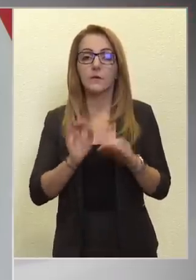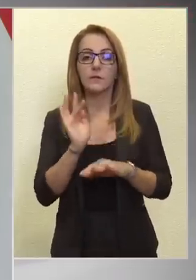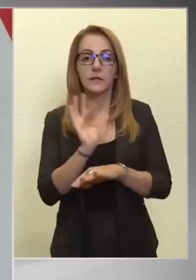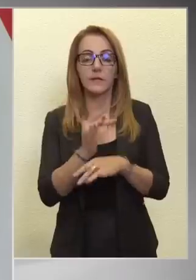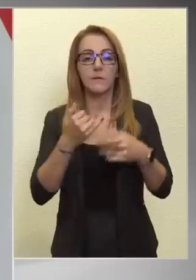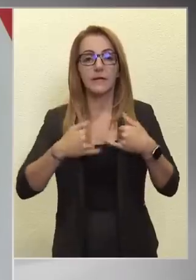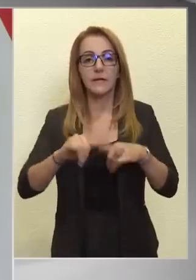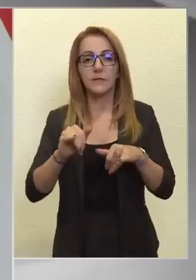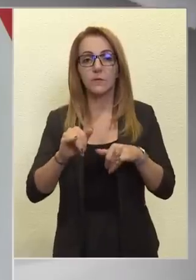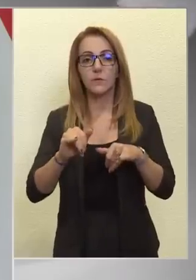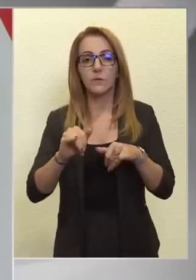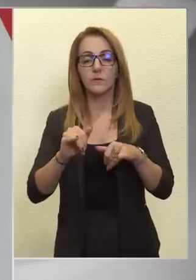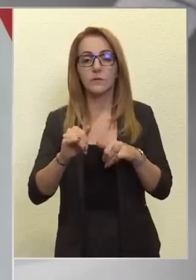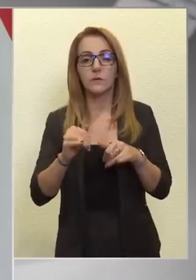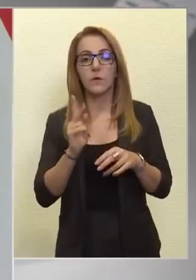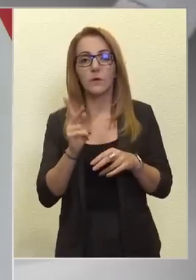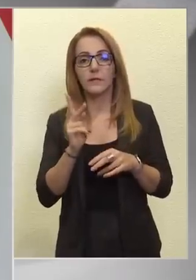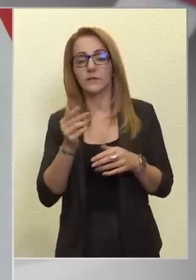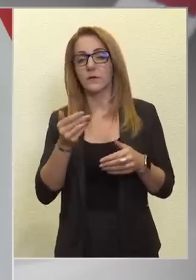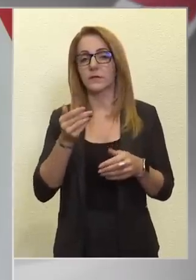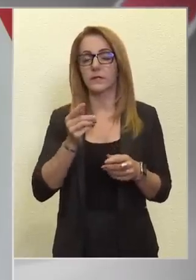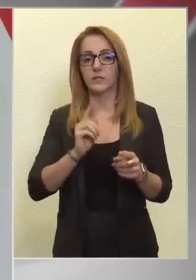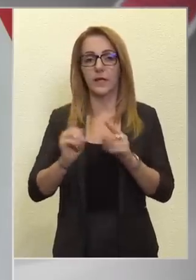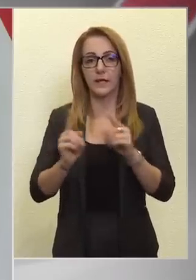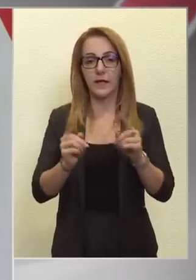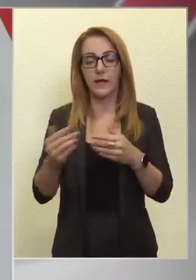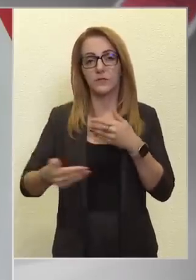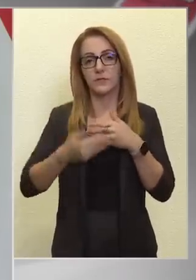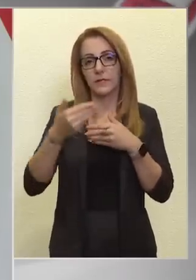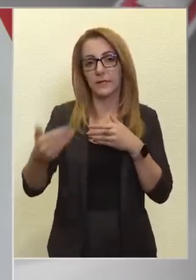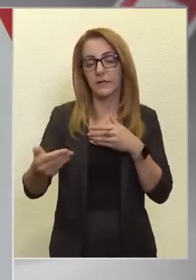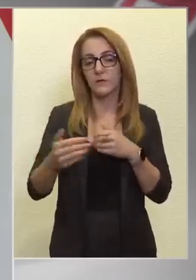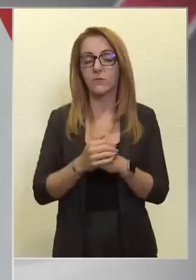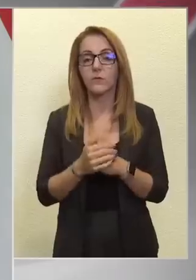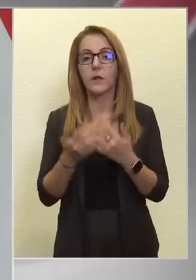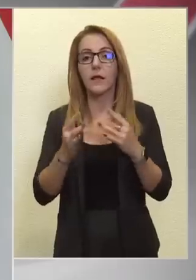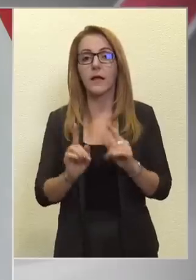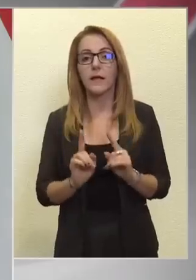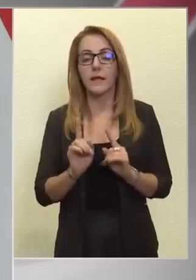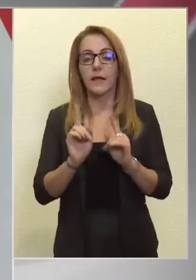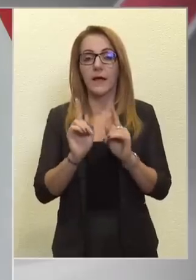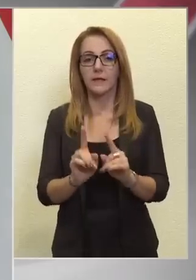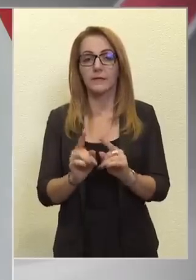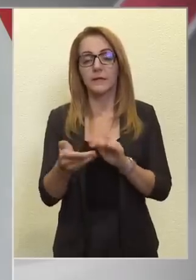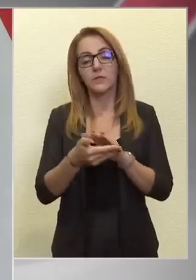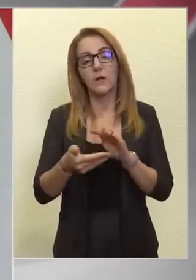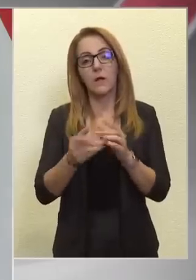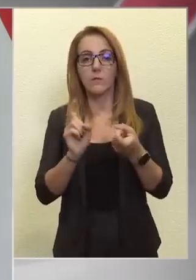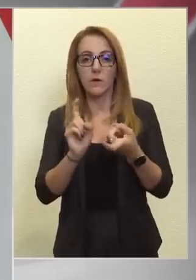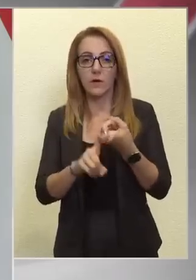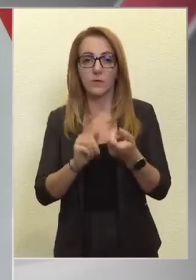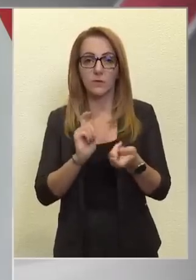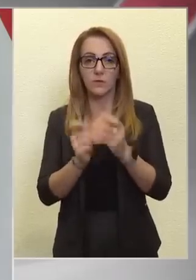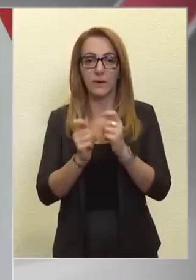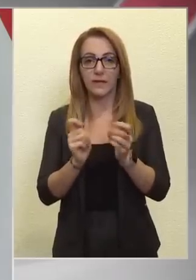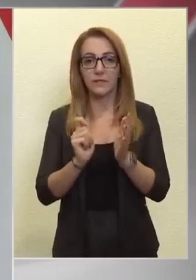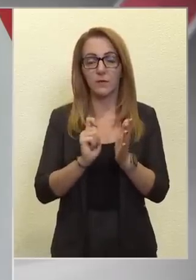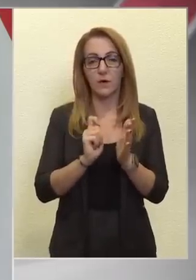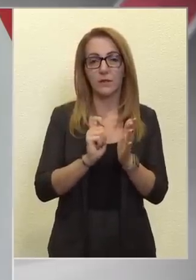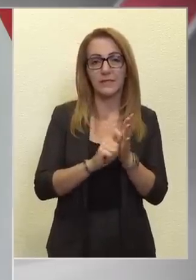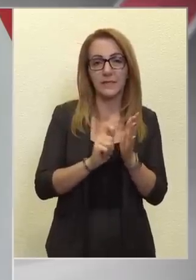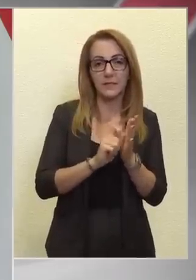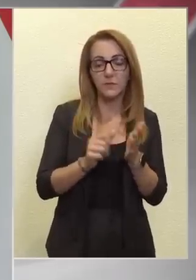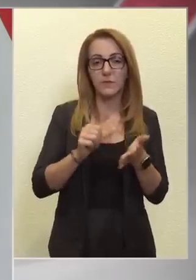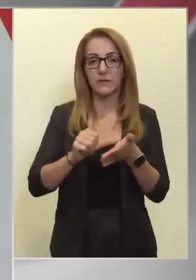szemben indult egy kondicionalitási eljárás. Ezen kívül a helyreállítási alappal kapcsolatos pályázatokat kiírtunk,